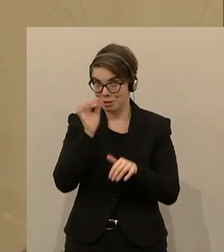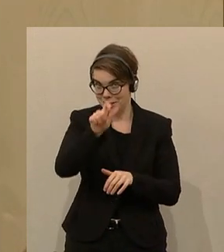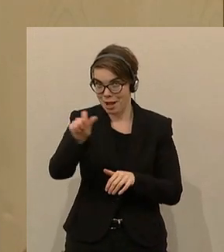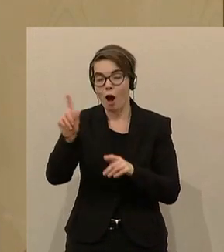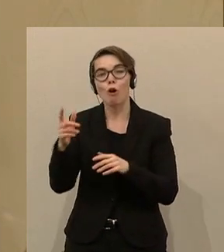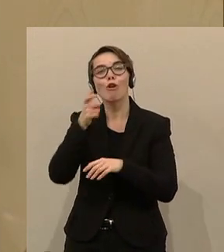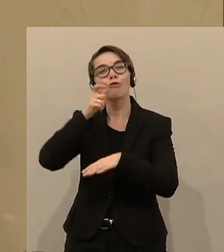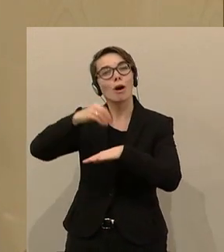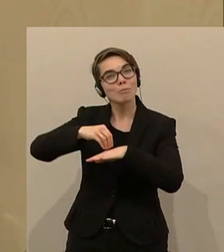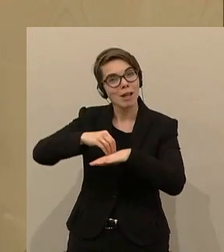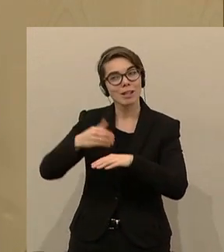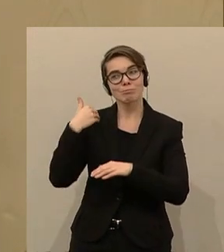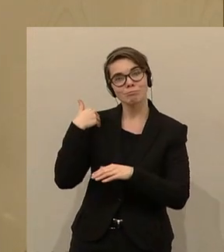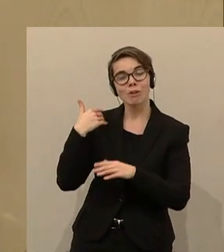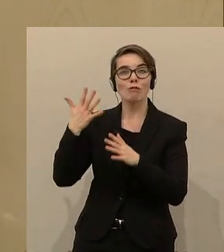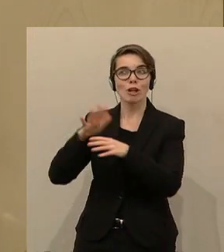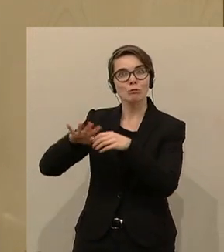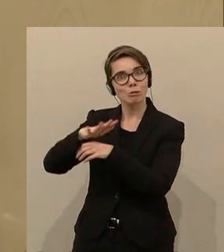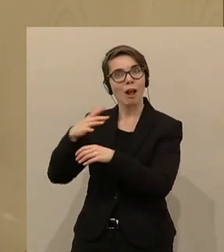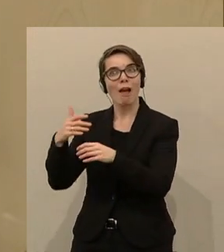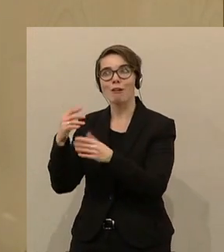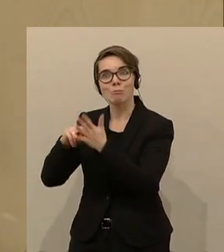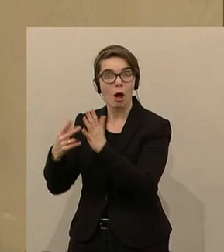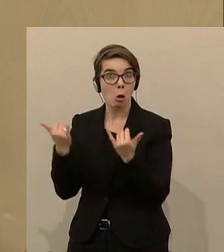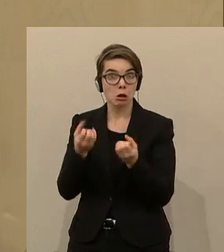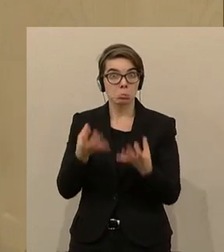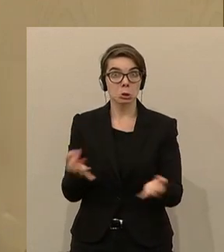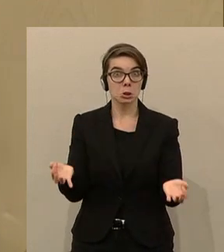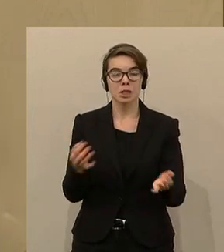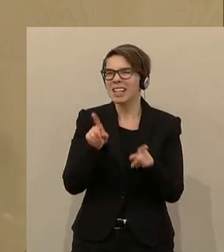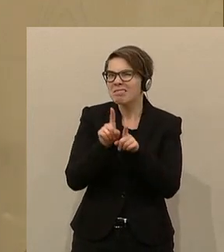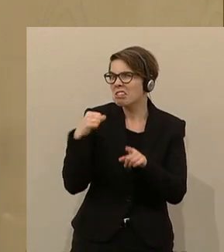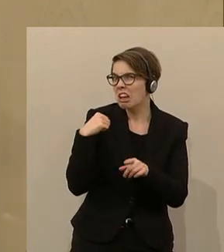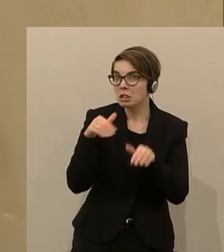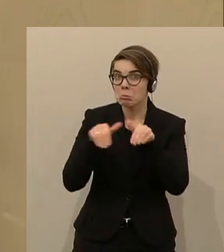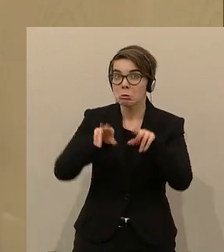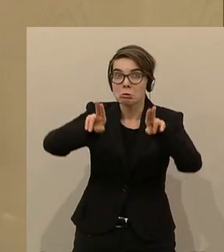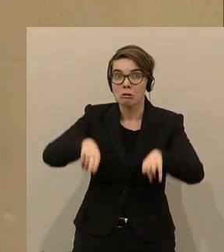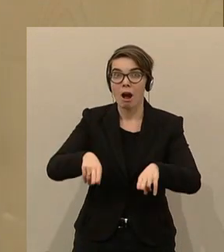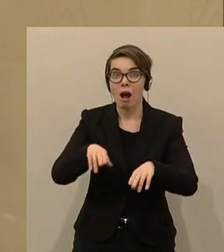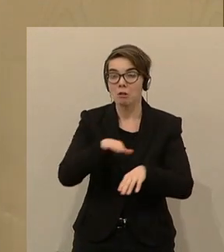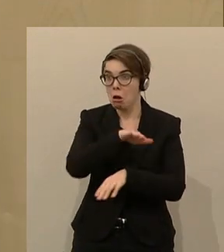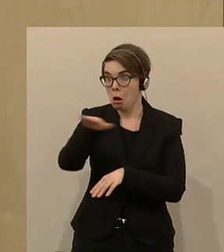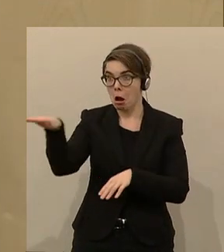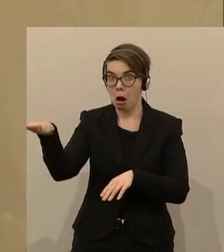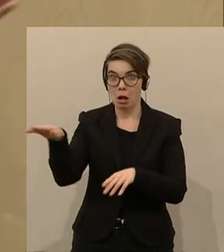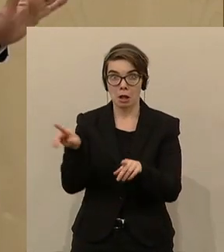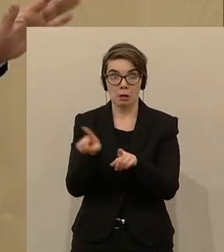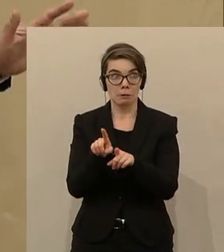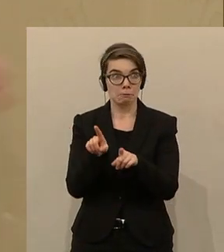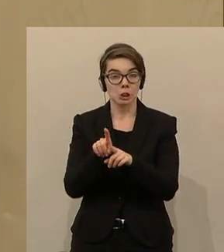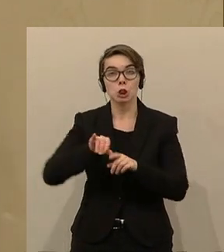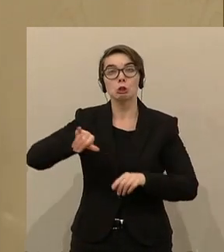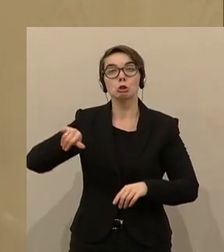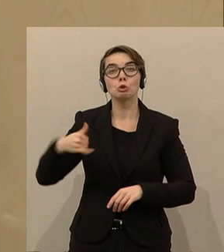Wort melden und sagen, was sie in ihrem Bereich vorhaben. Das passiert heute nicht. So wie gestern beim Ministerrat, da gehen alle mit einem Maulkorb brav an den